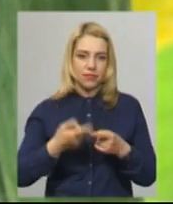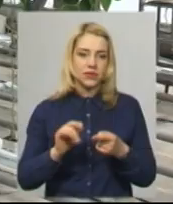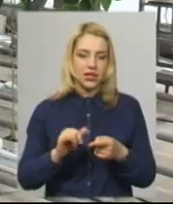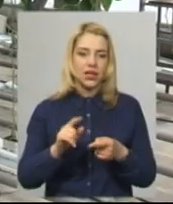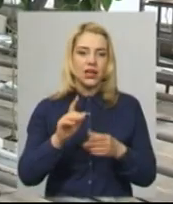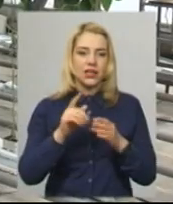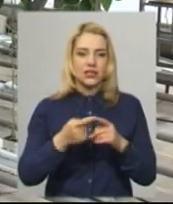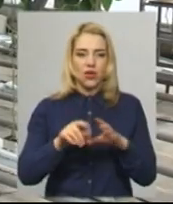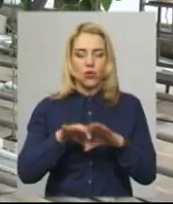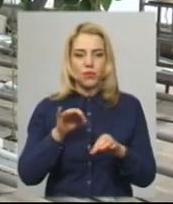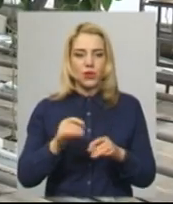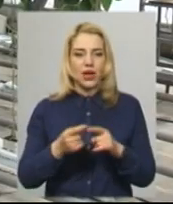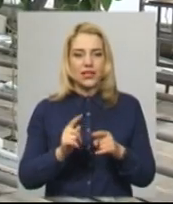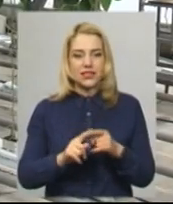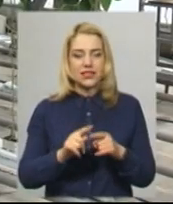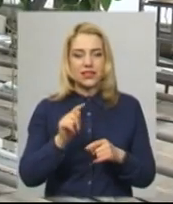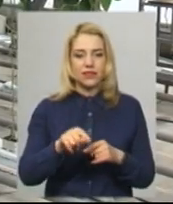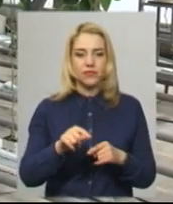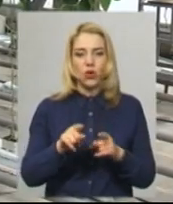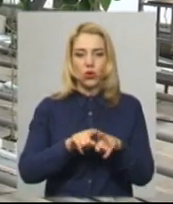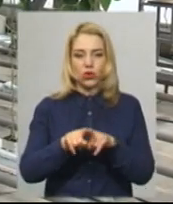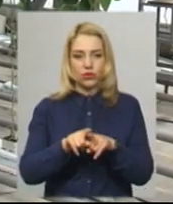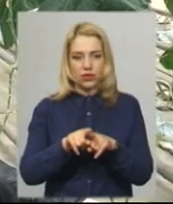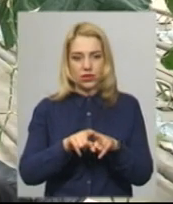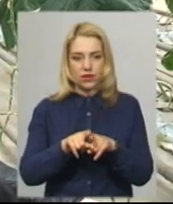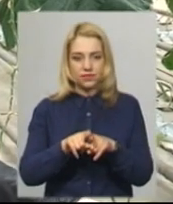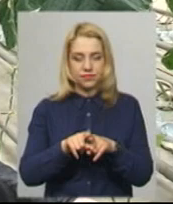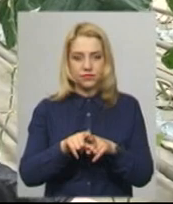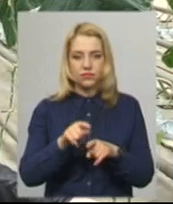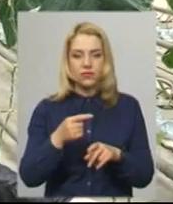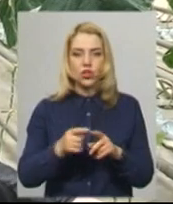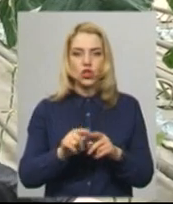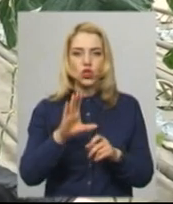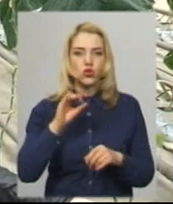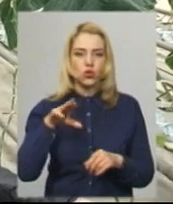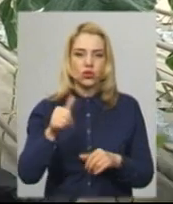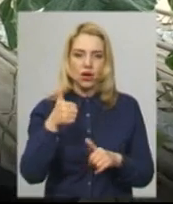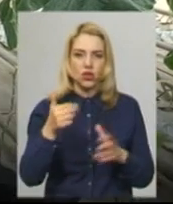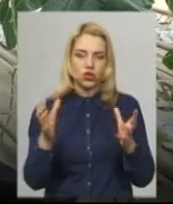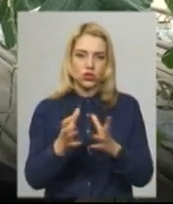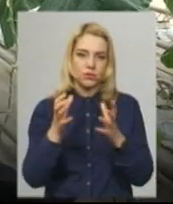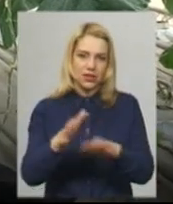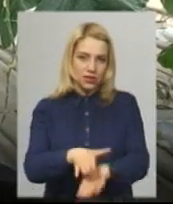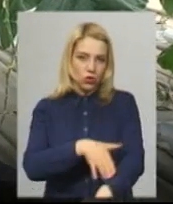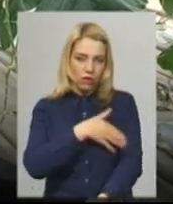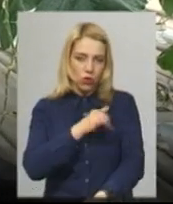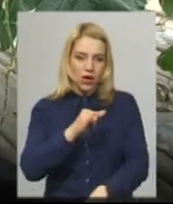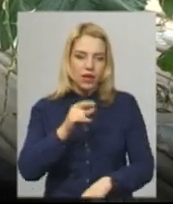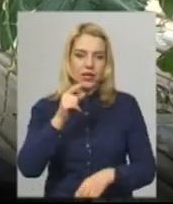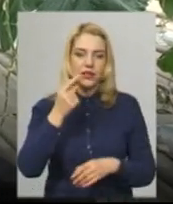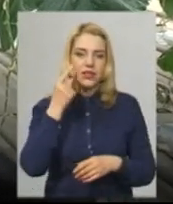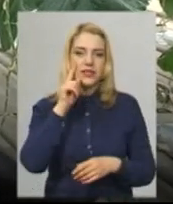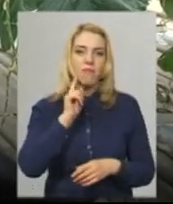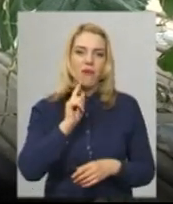тільки за це обрали для вирощування саме Яні, каже працівниця господарства Тетяна Шаран. Він довго зберігається, і смакові